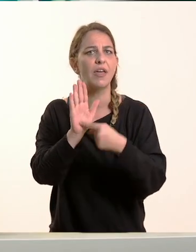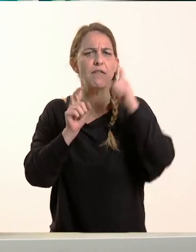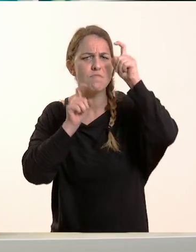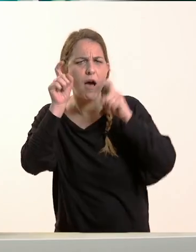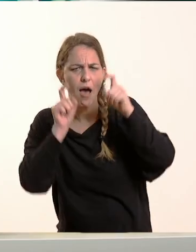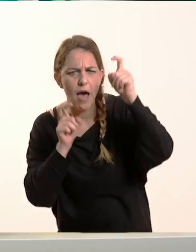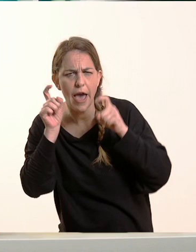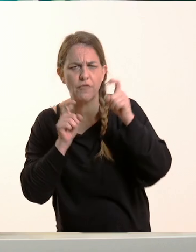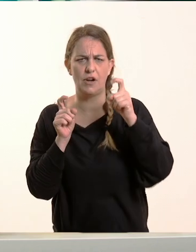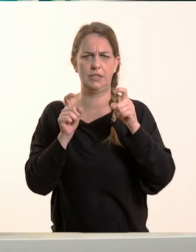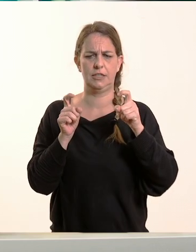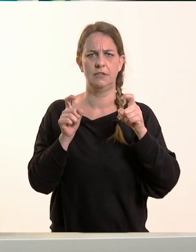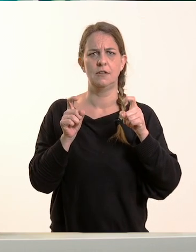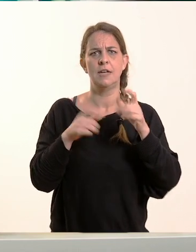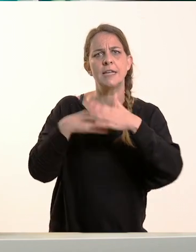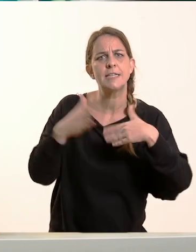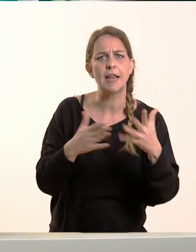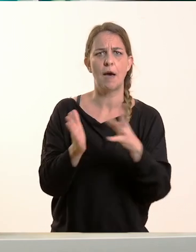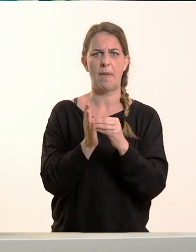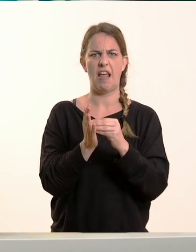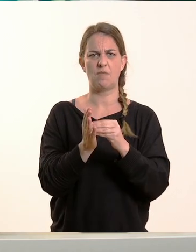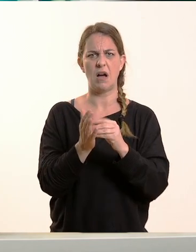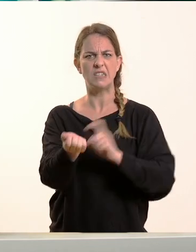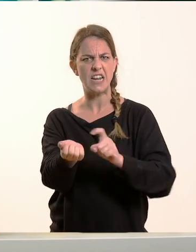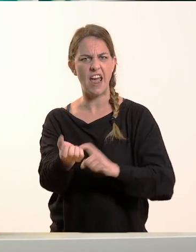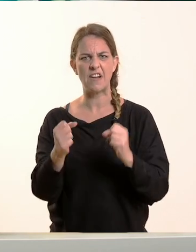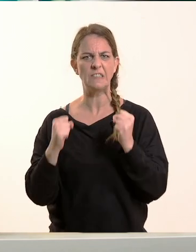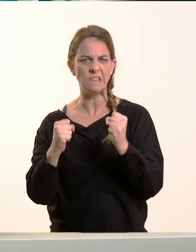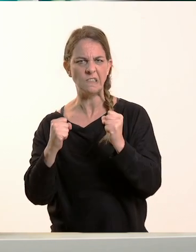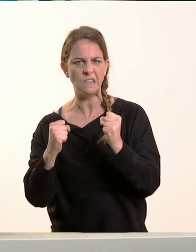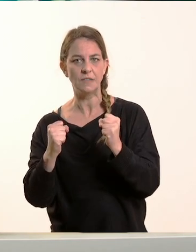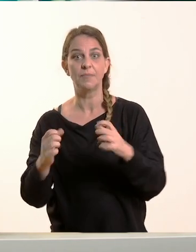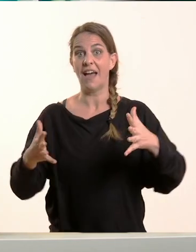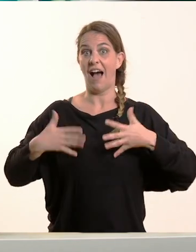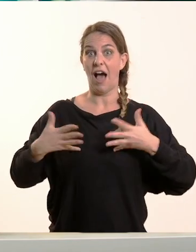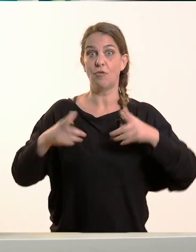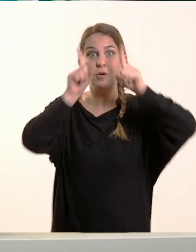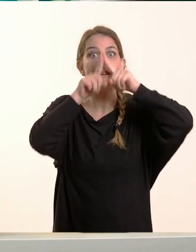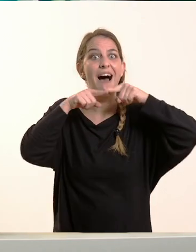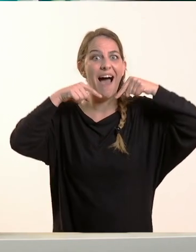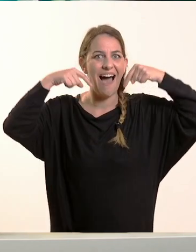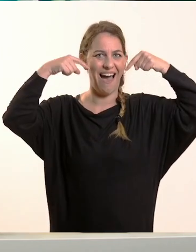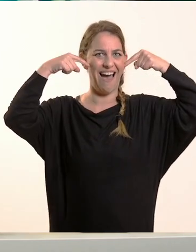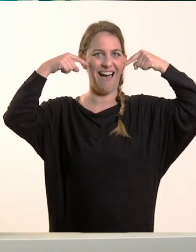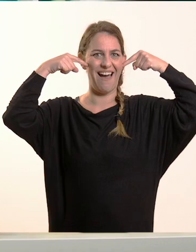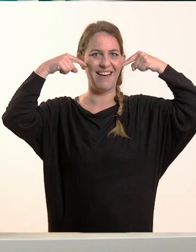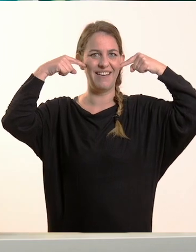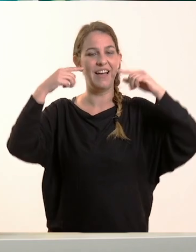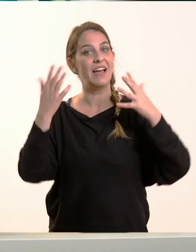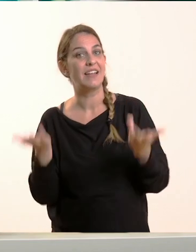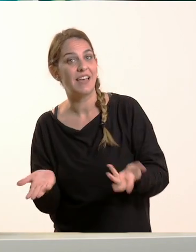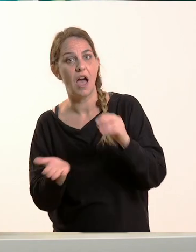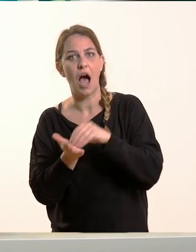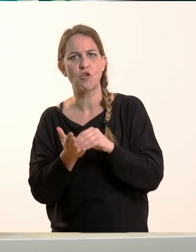θυμωμένος, σφίγγω τις γροθιές. Όταν είμαι χαρούμενος, έχω ένα μεγάλο χαμόγελο. Αλλά και με τη στάση του